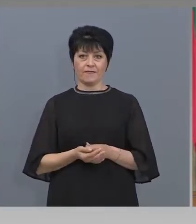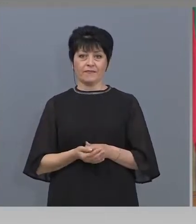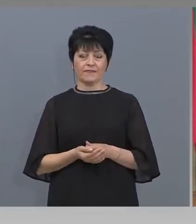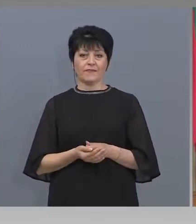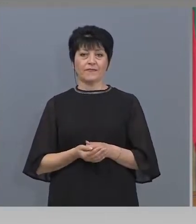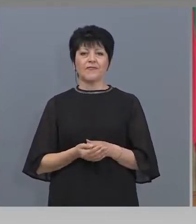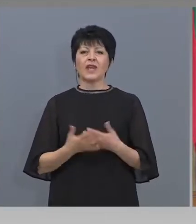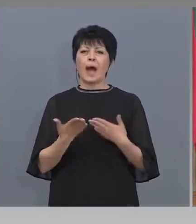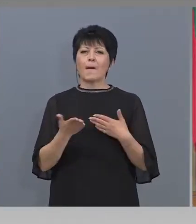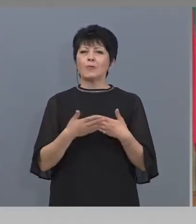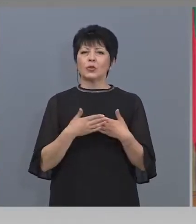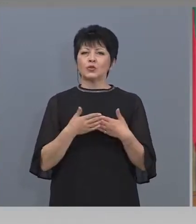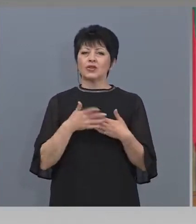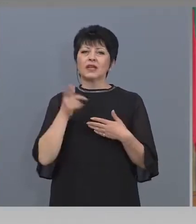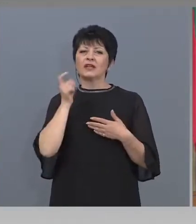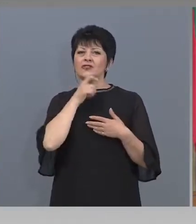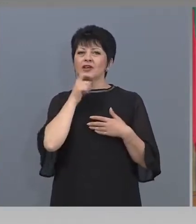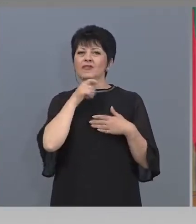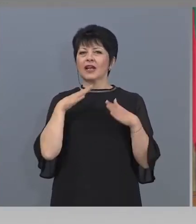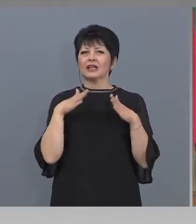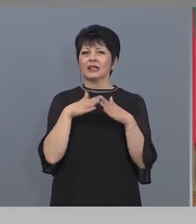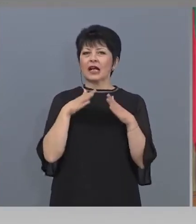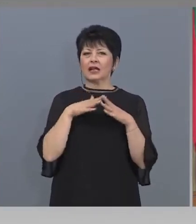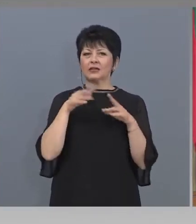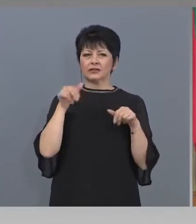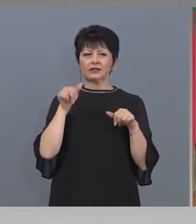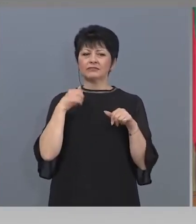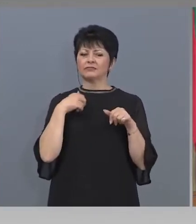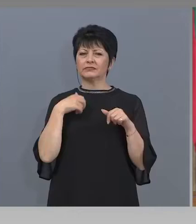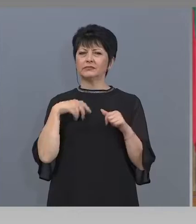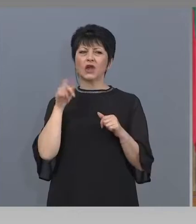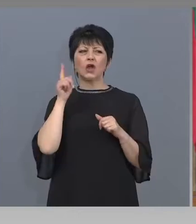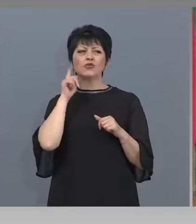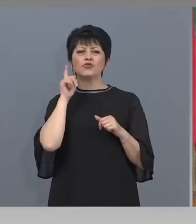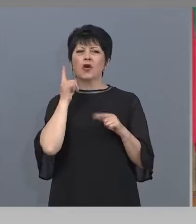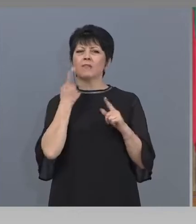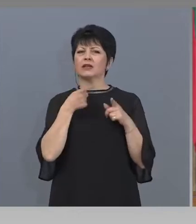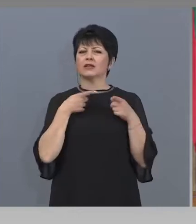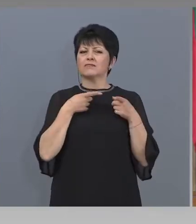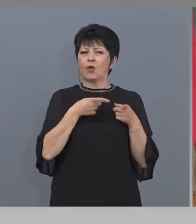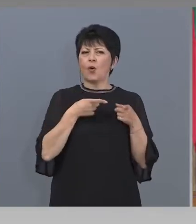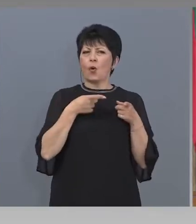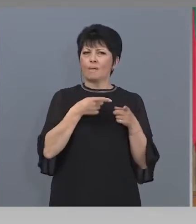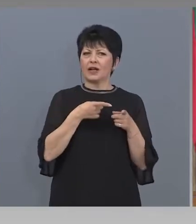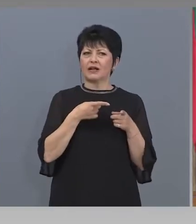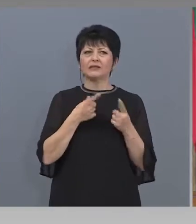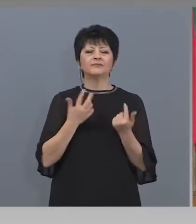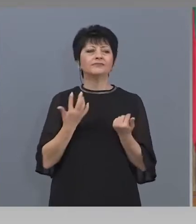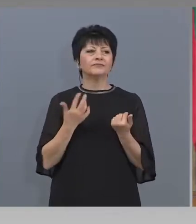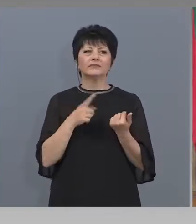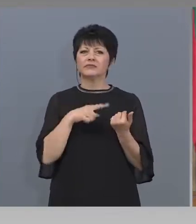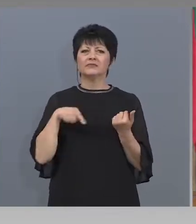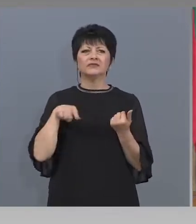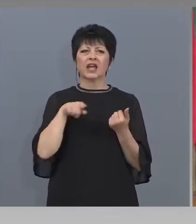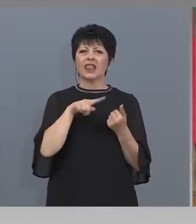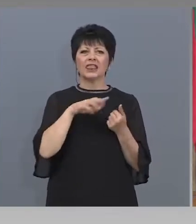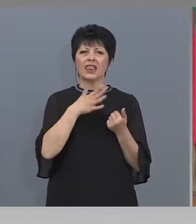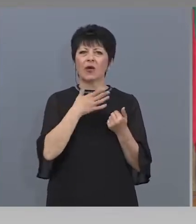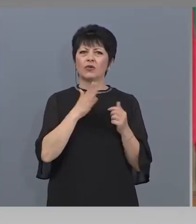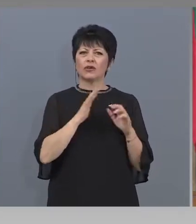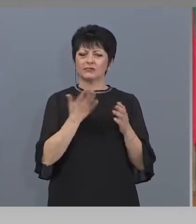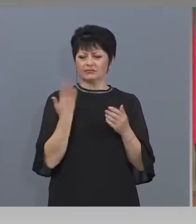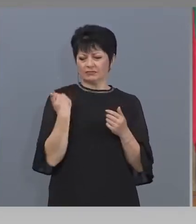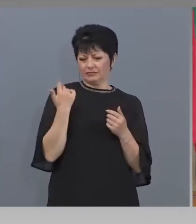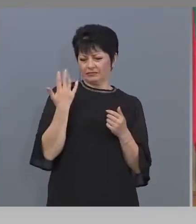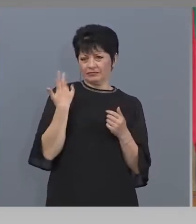По отношение на червената къща, като че ли чухме един упрек към ваши предшественици, че не са свършили упреляния